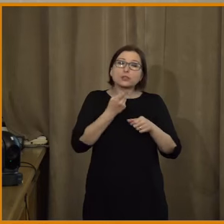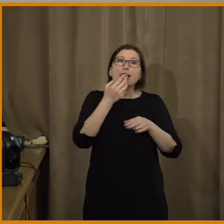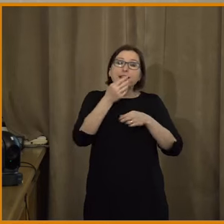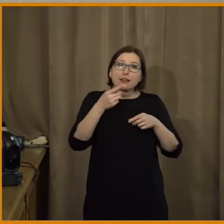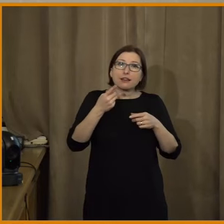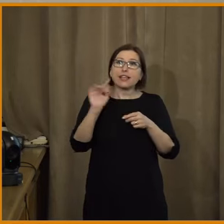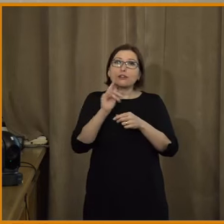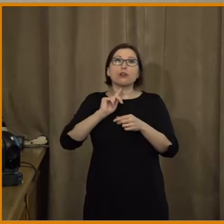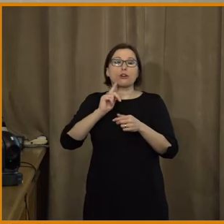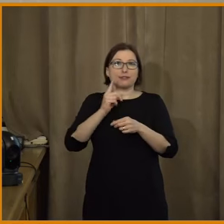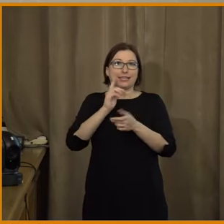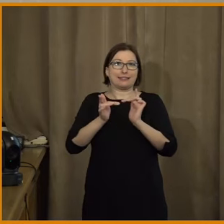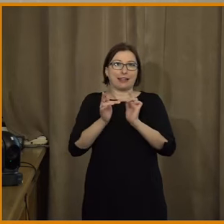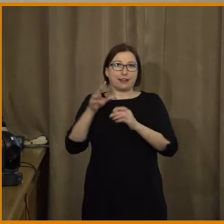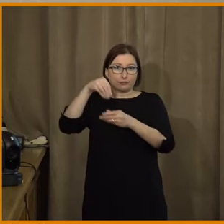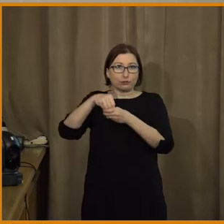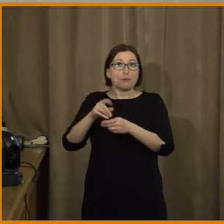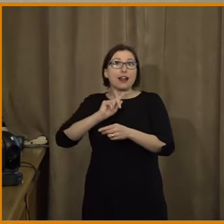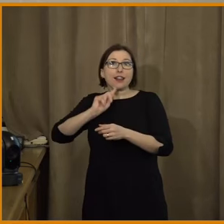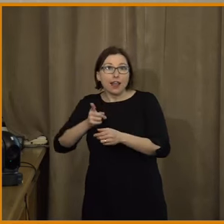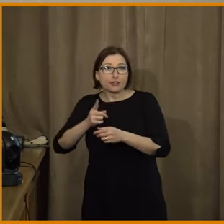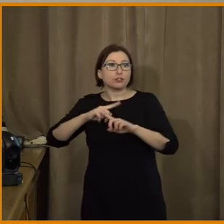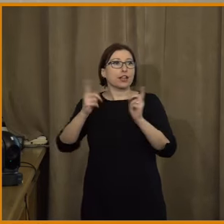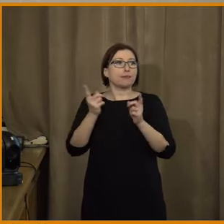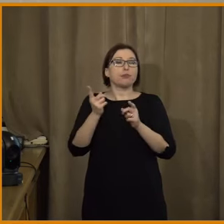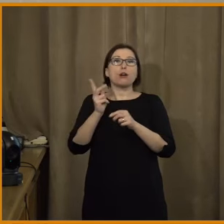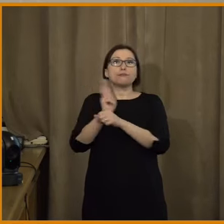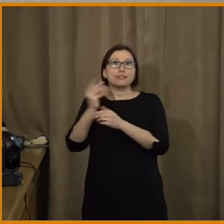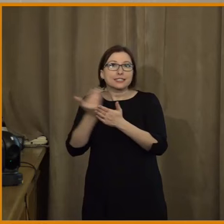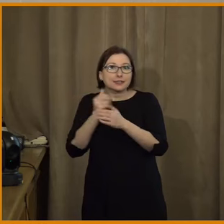digitálního lhaní, to jsou ty sestříhává videa, deepfakey,